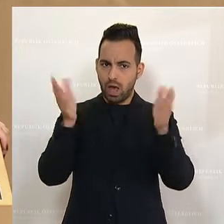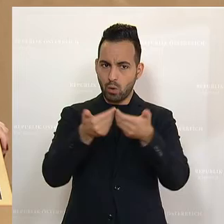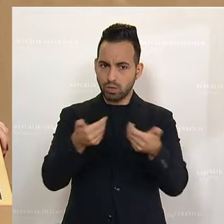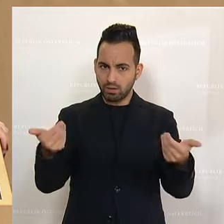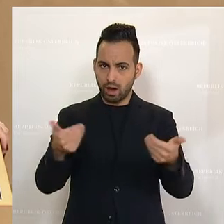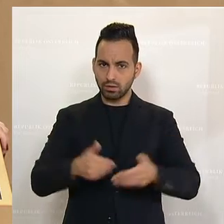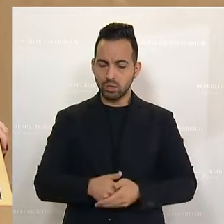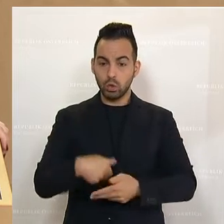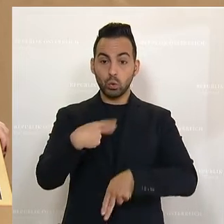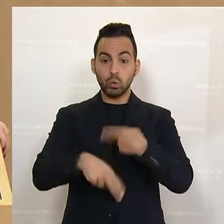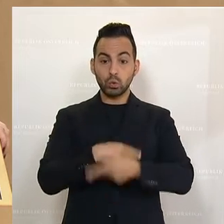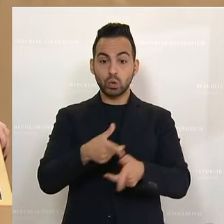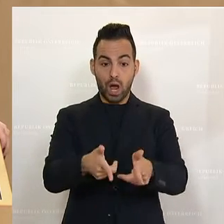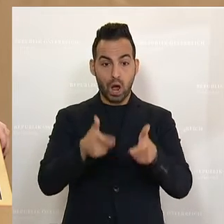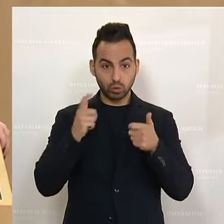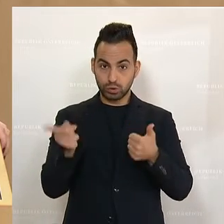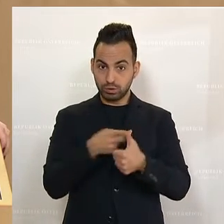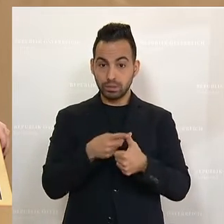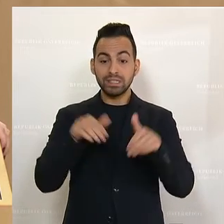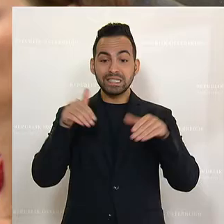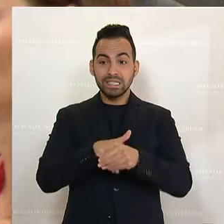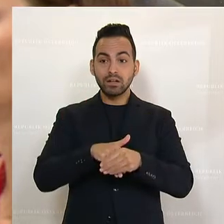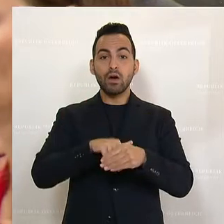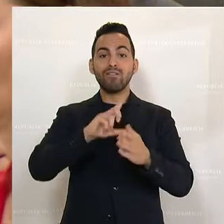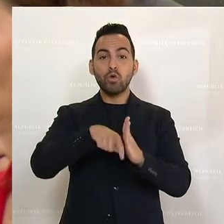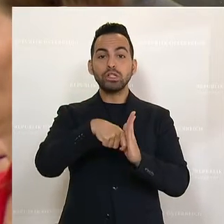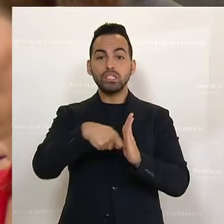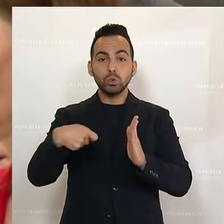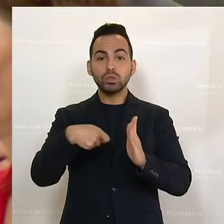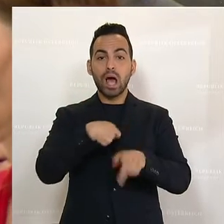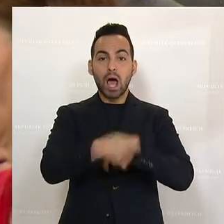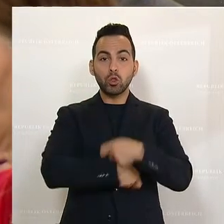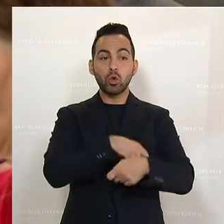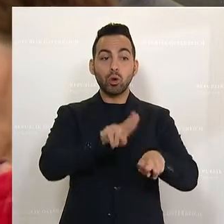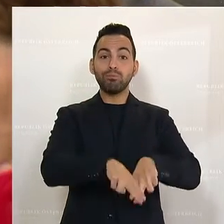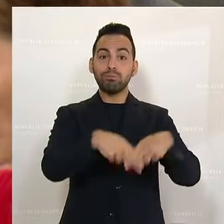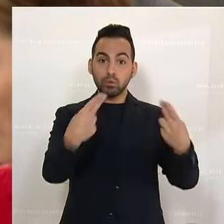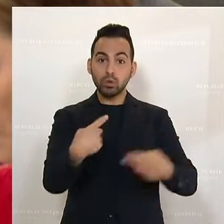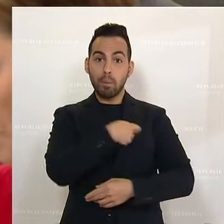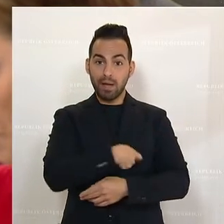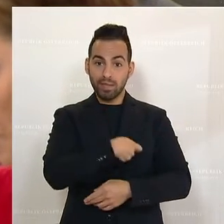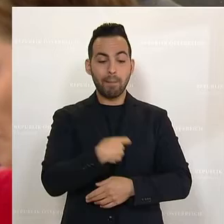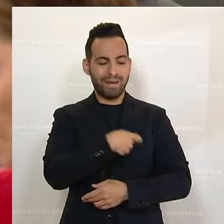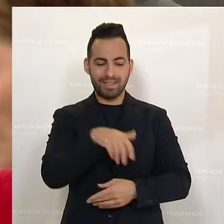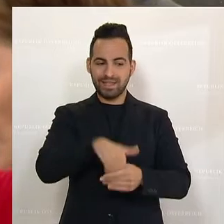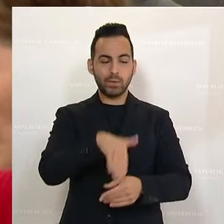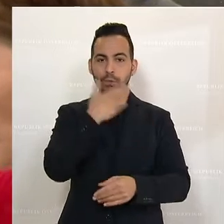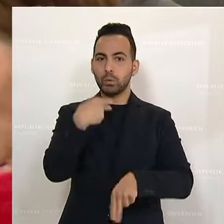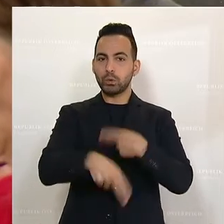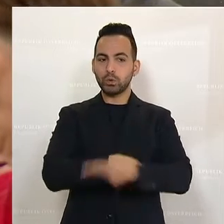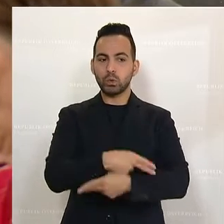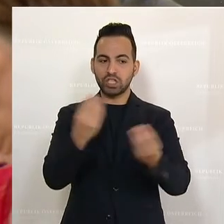Im Untersuchungsausschuss geht es um die Vollziehungshandlungen des Bundes und Parteien sind nicht Untersuchungsgegenstand.